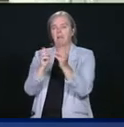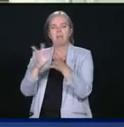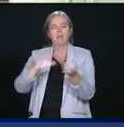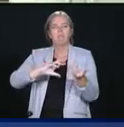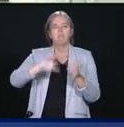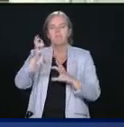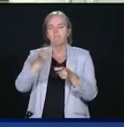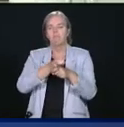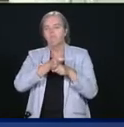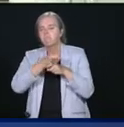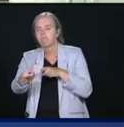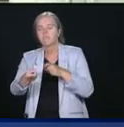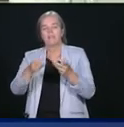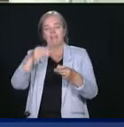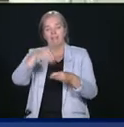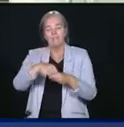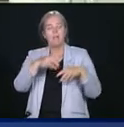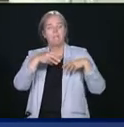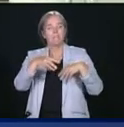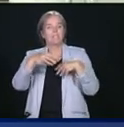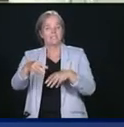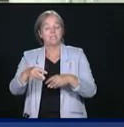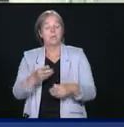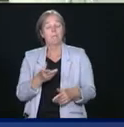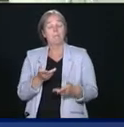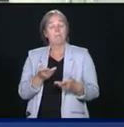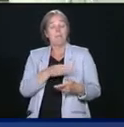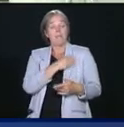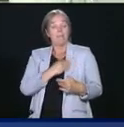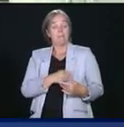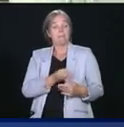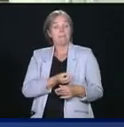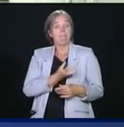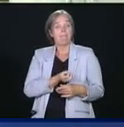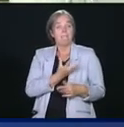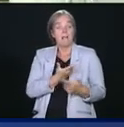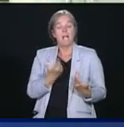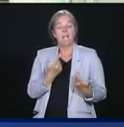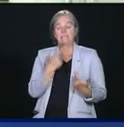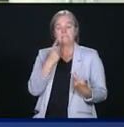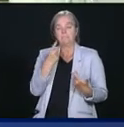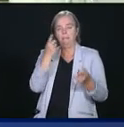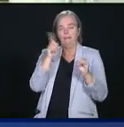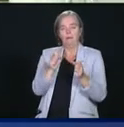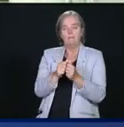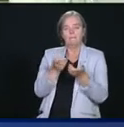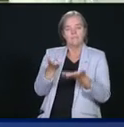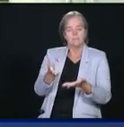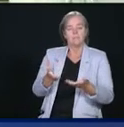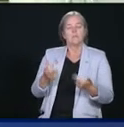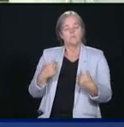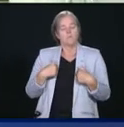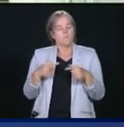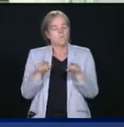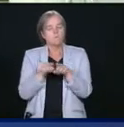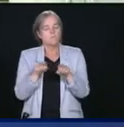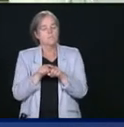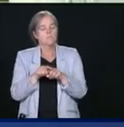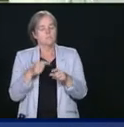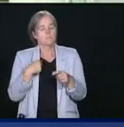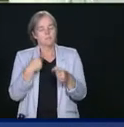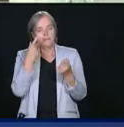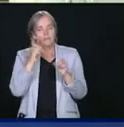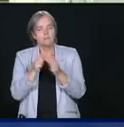du grabuge, tout comme la mairesse Plante, on les condamne. On a besoin de protéger le